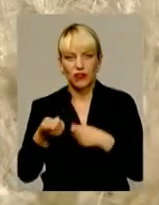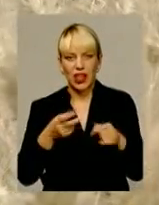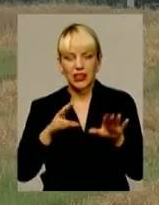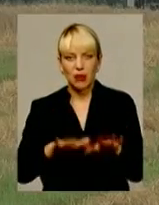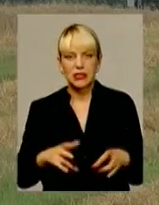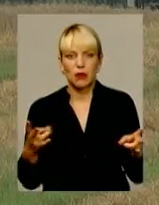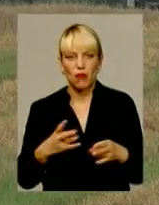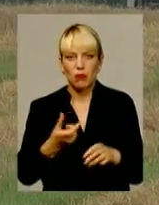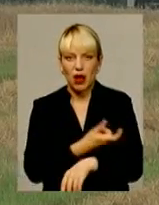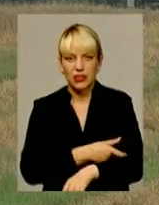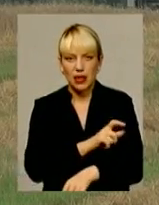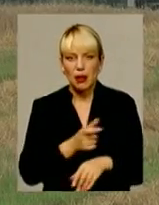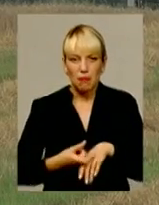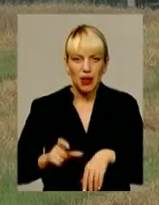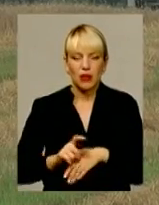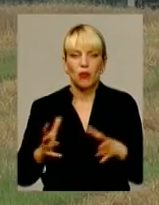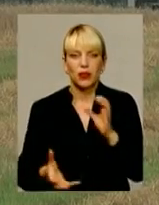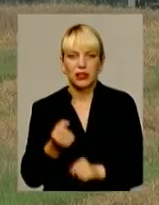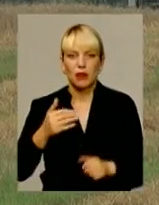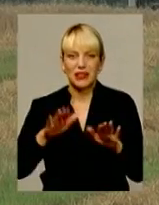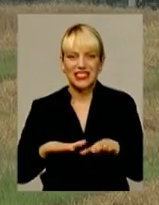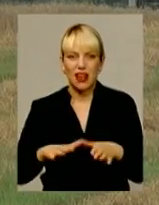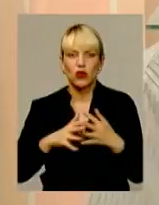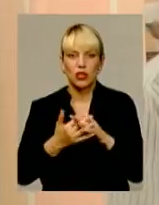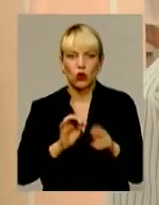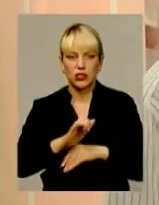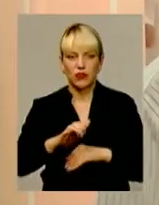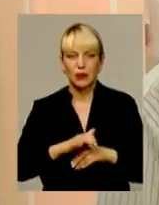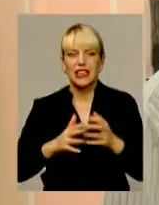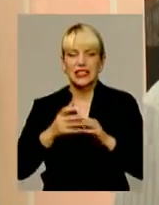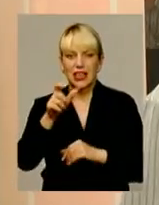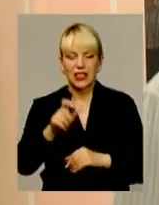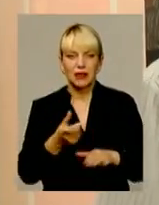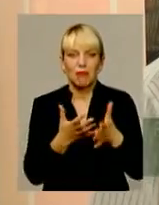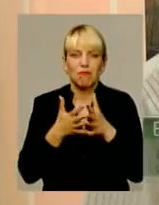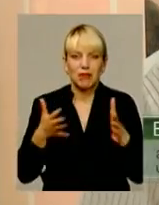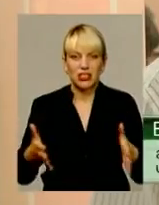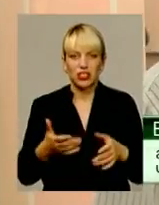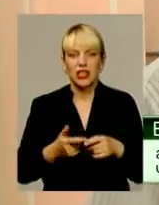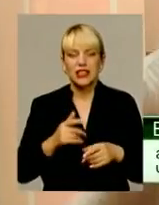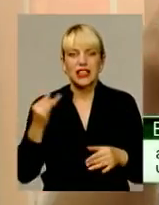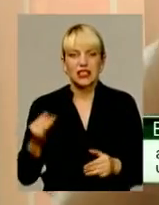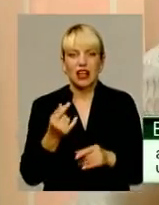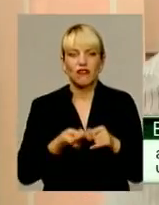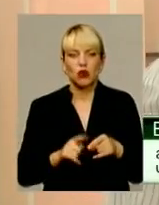максимально підтримувати власного місцевого сільгоспвиробника. Селянин більш зацікавлений в тому, щоб